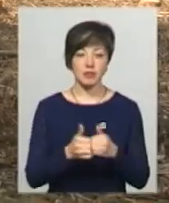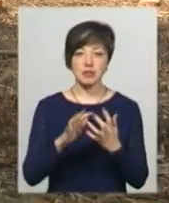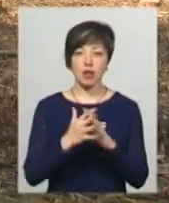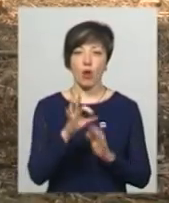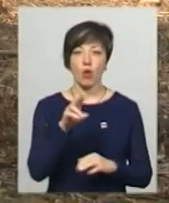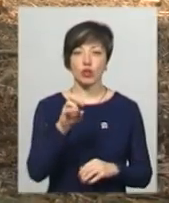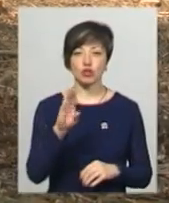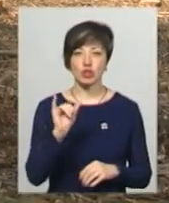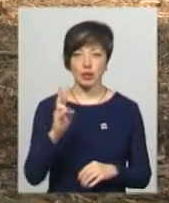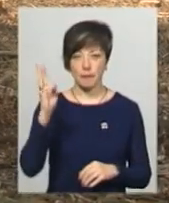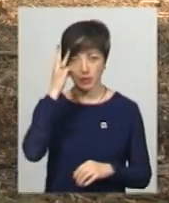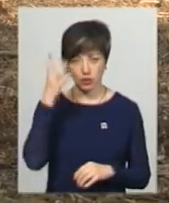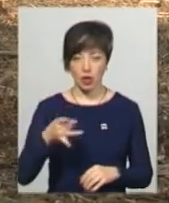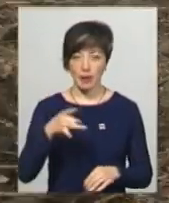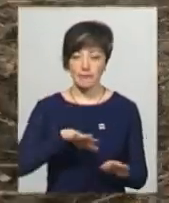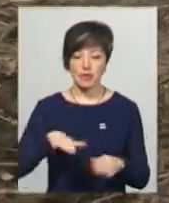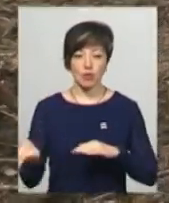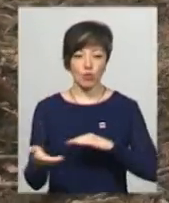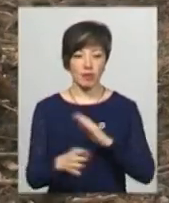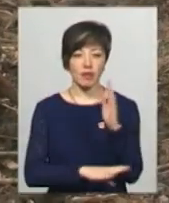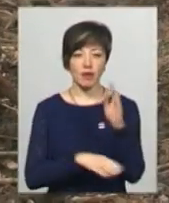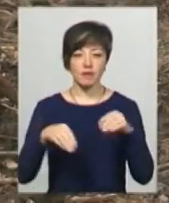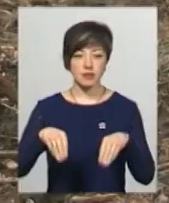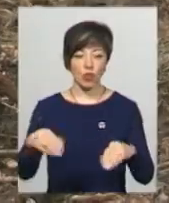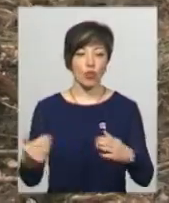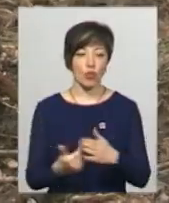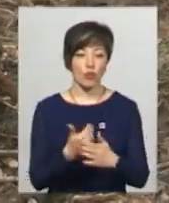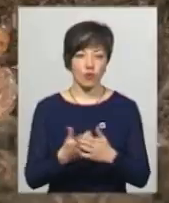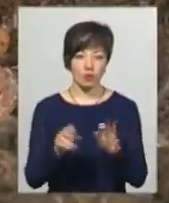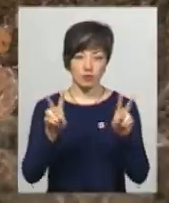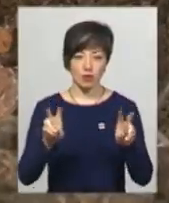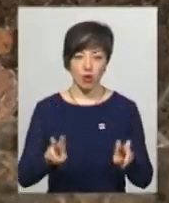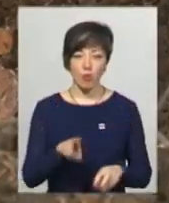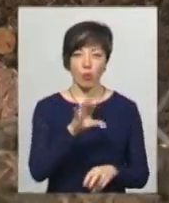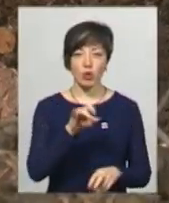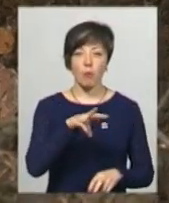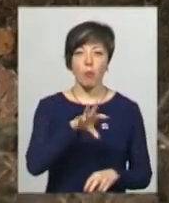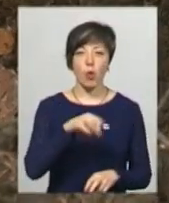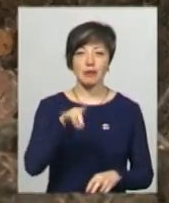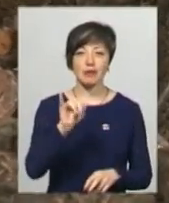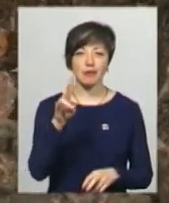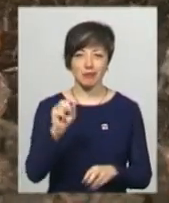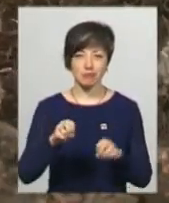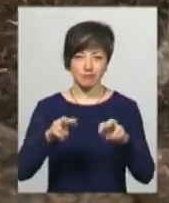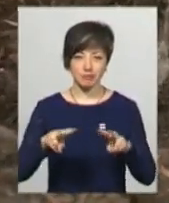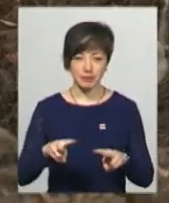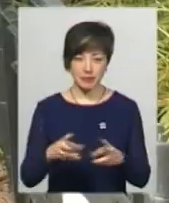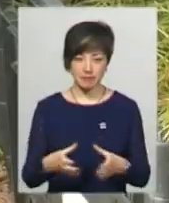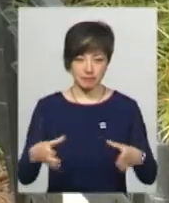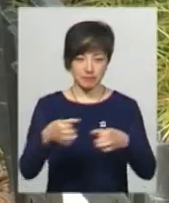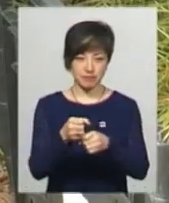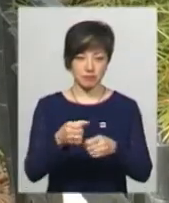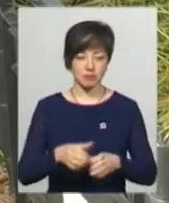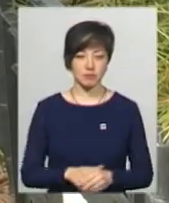Хмельницького району. Тут після санітарної рубки дерев лісівники висаджують нові сієнці, модрини і догласії. Вони у спеціальних тканинних мішечках.